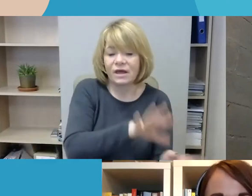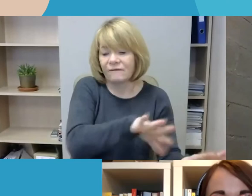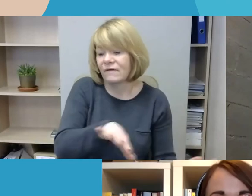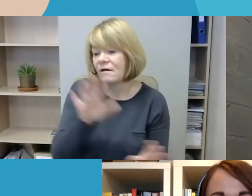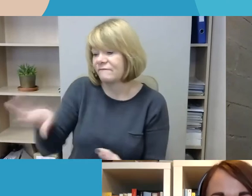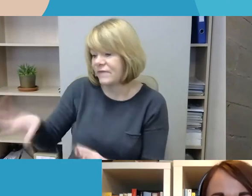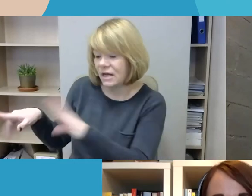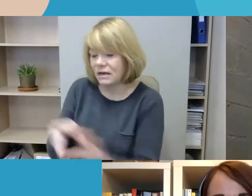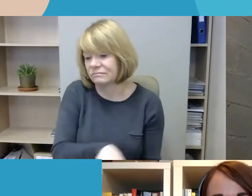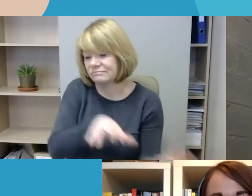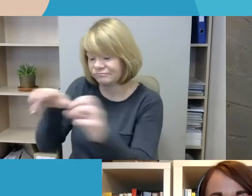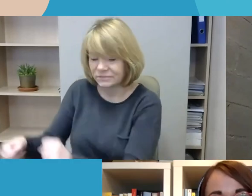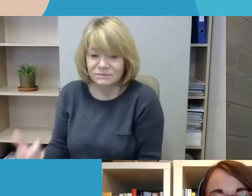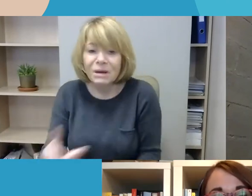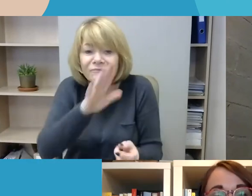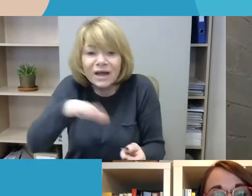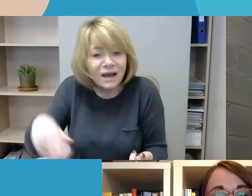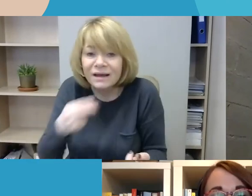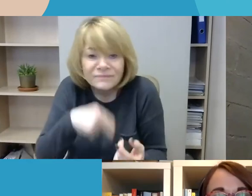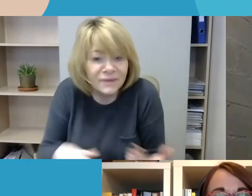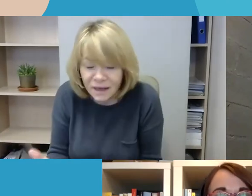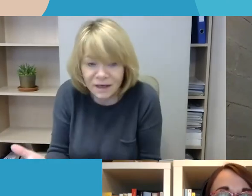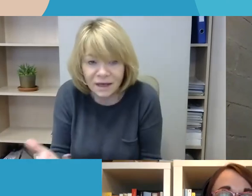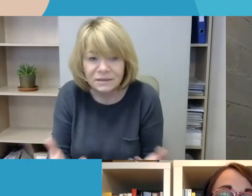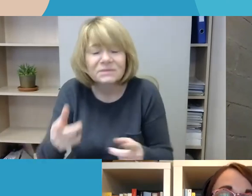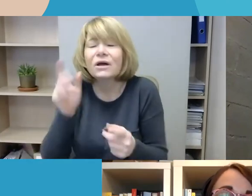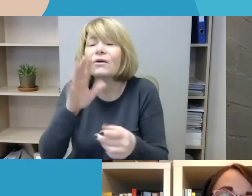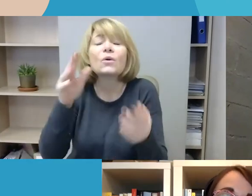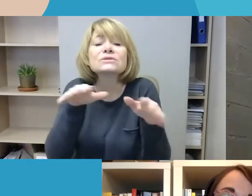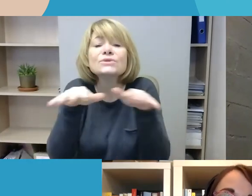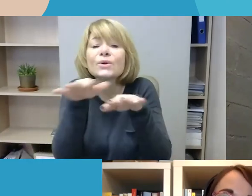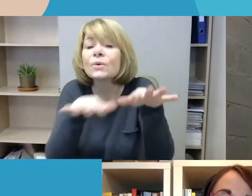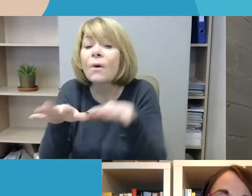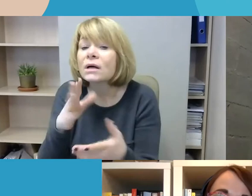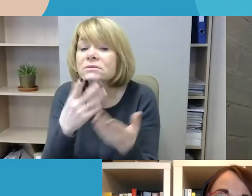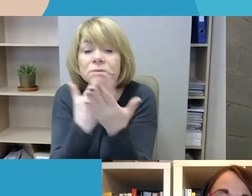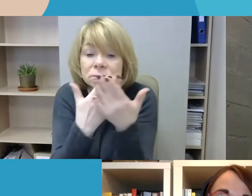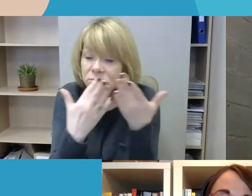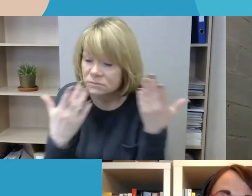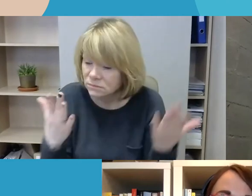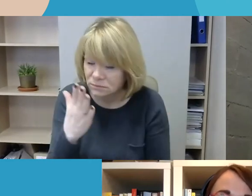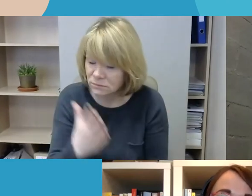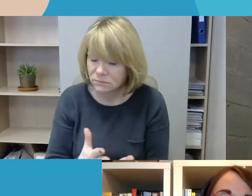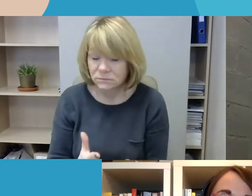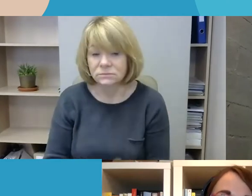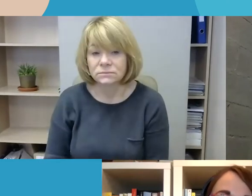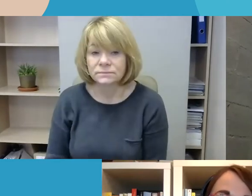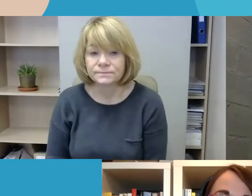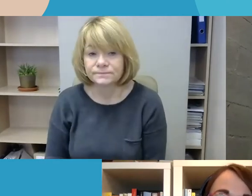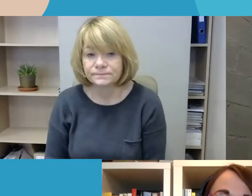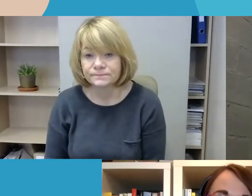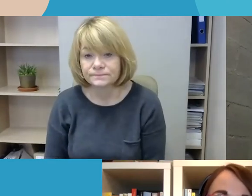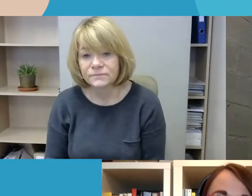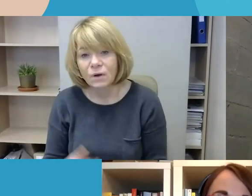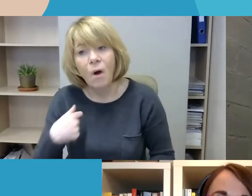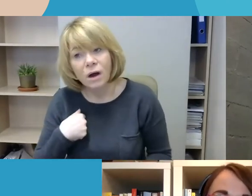kad nesprendžiam tokias situacijos, jos gali tik toliau rytuliotis. Taip pat, kas yra labai svarbu, aš vis dėlto ne visai sutikčiau su Aleš,